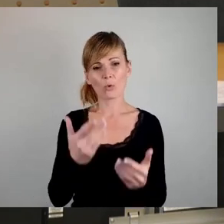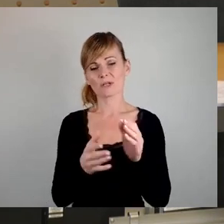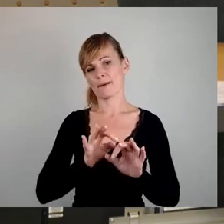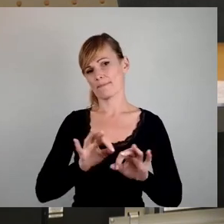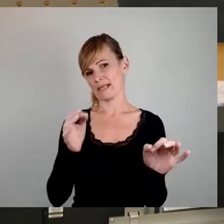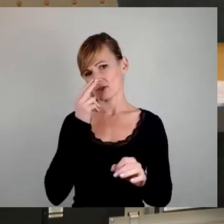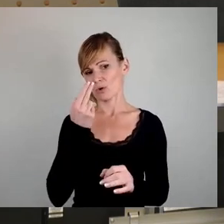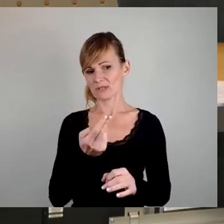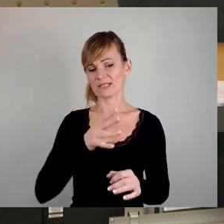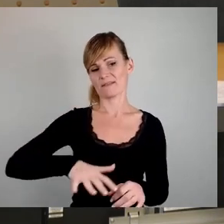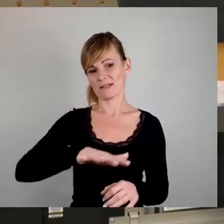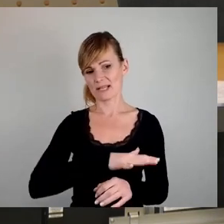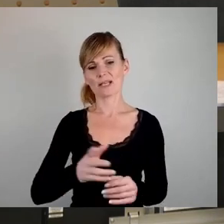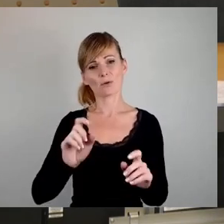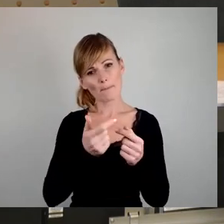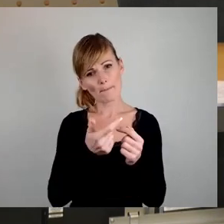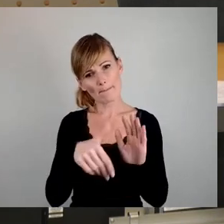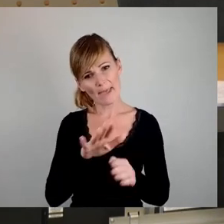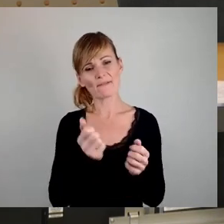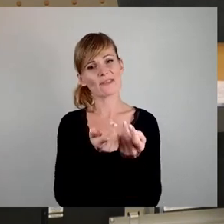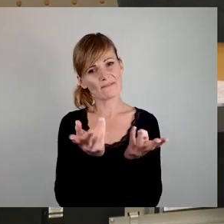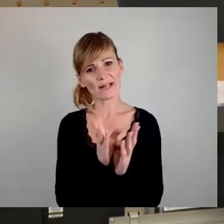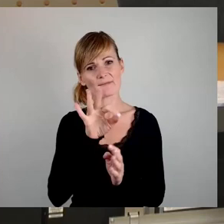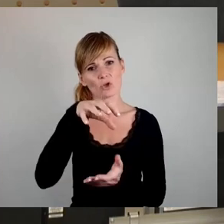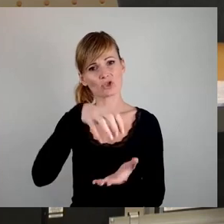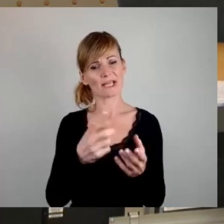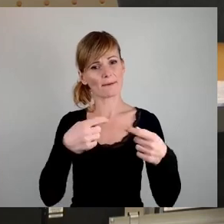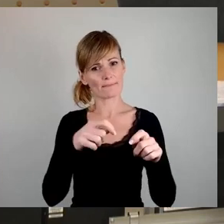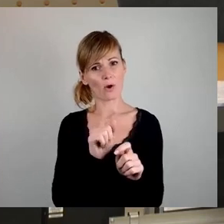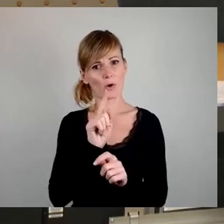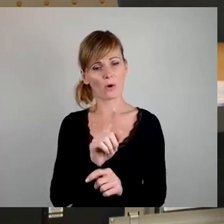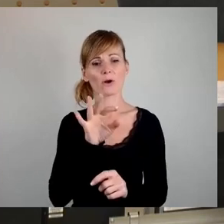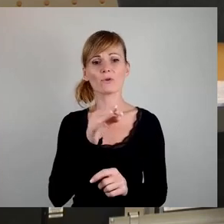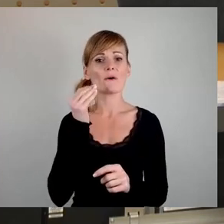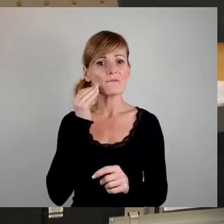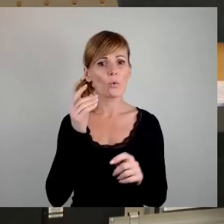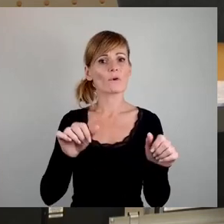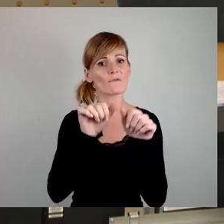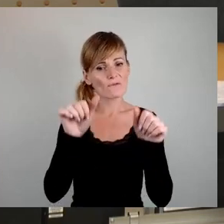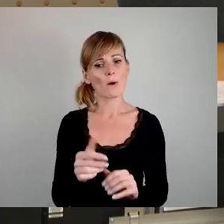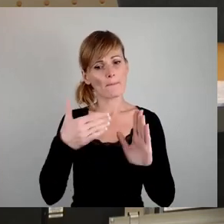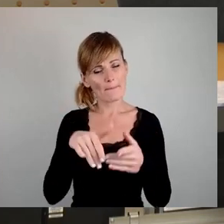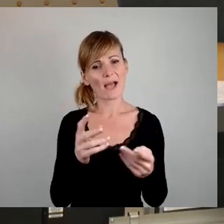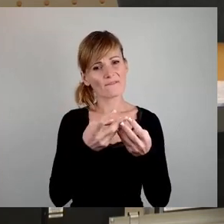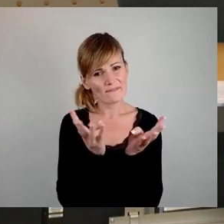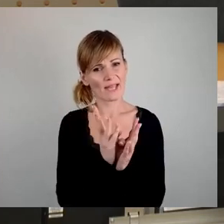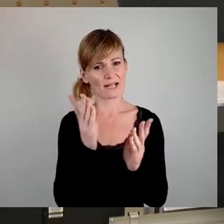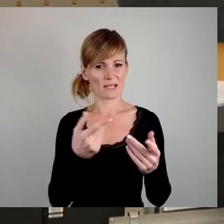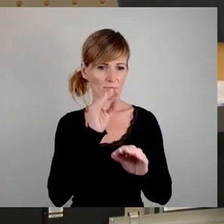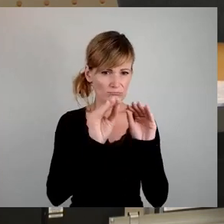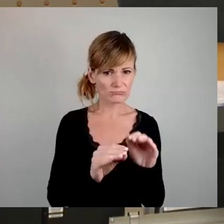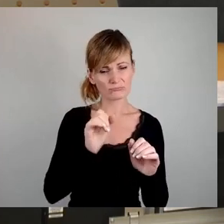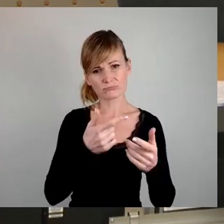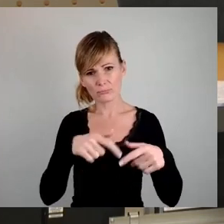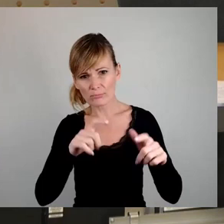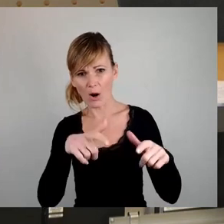städtebäuig vielfältiger, aber auch im Hinblick auf die Wohnformen vielfältiger gestaltet, als es in der Vergangenheit der Fall war. Dass